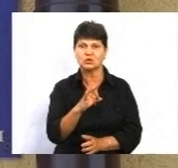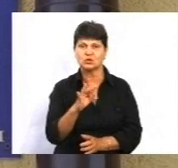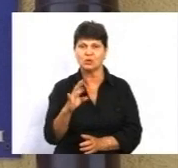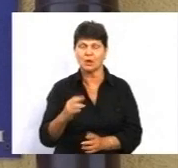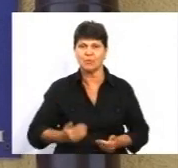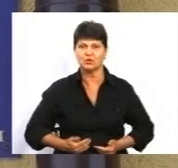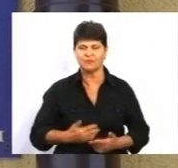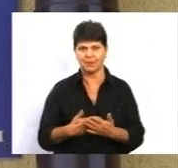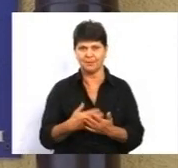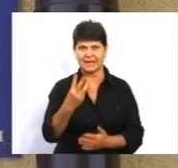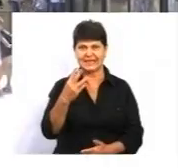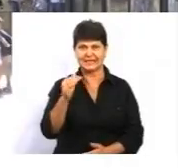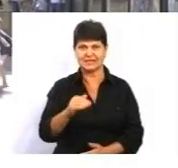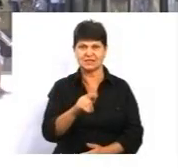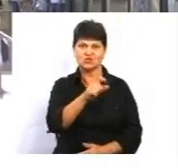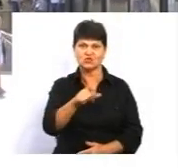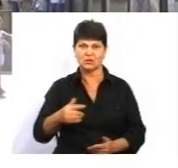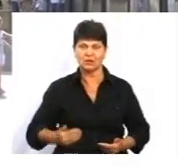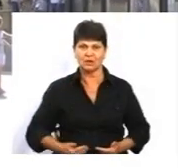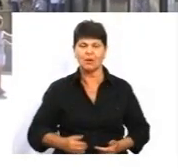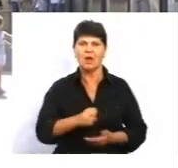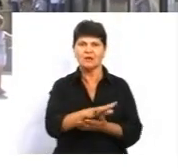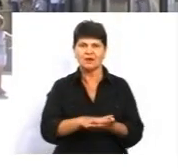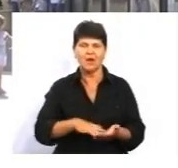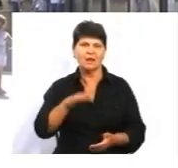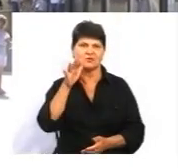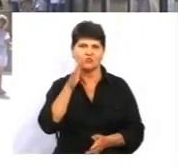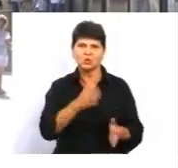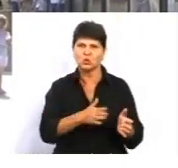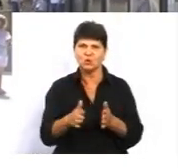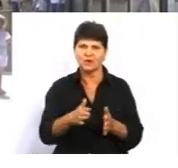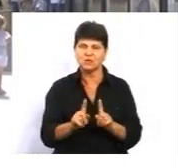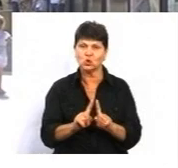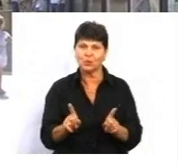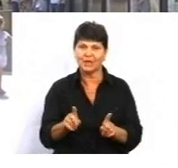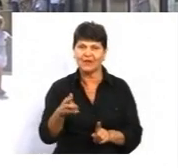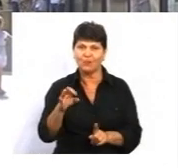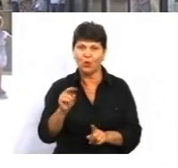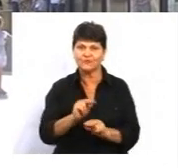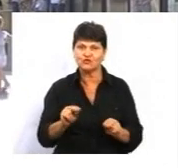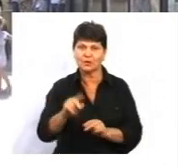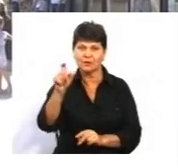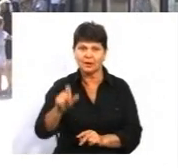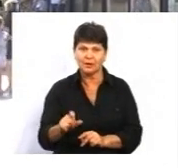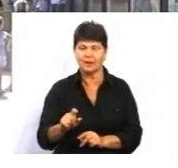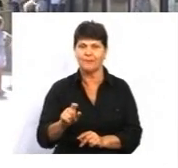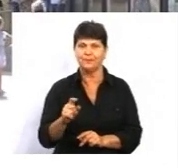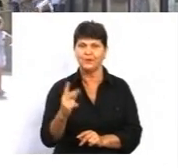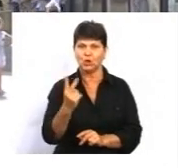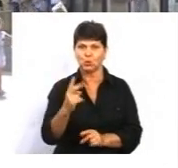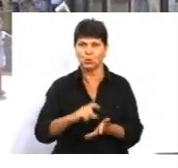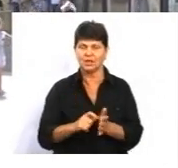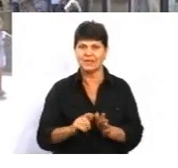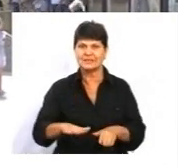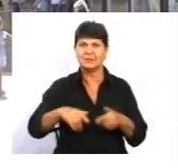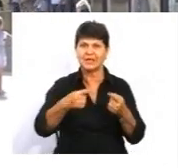тисячі жителів. Ми тривалий час готувалися, особливо вчителі. В першу чергу, бо це перший рік прийдуть до нас, другий клас перейде в нову